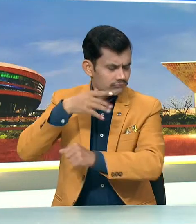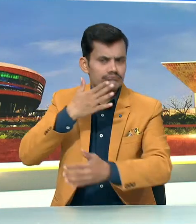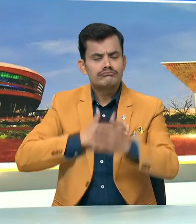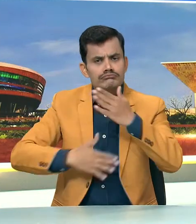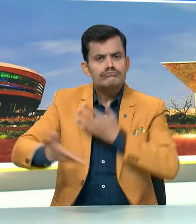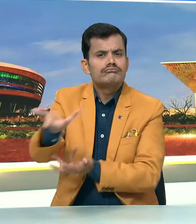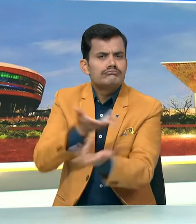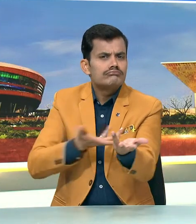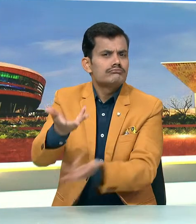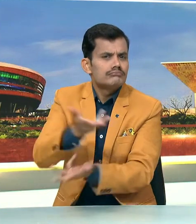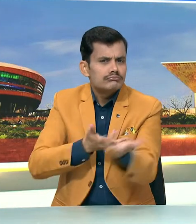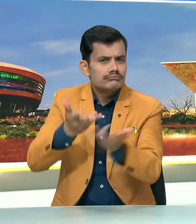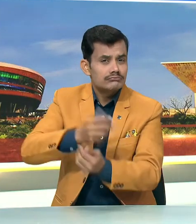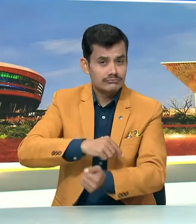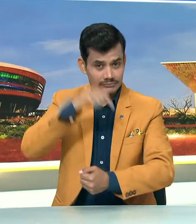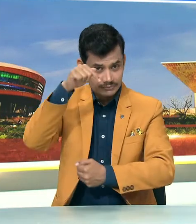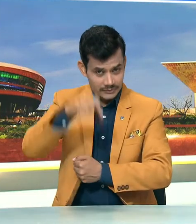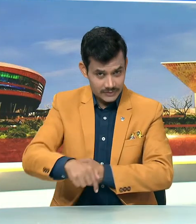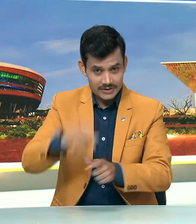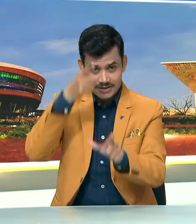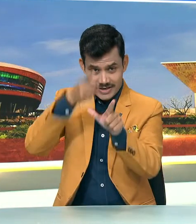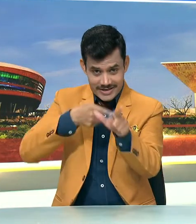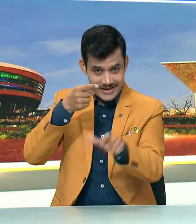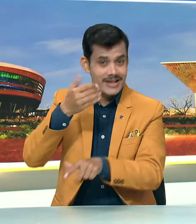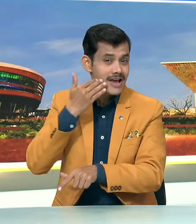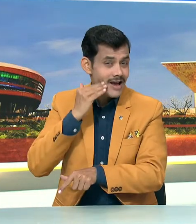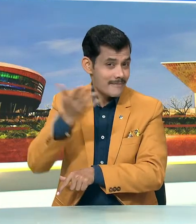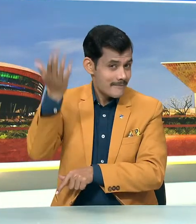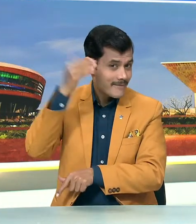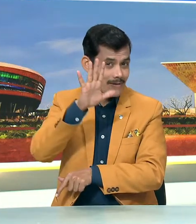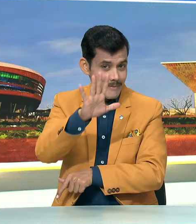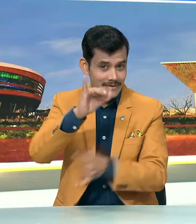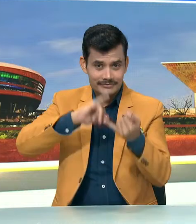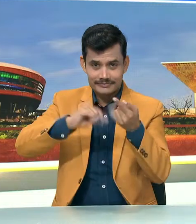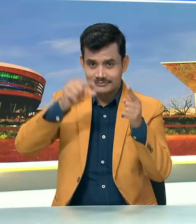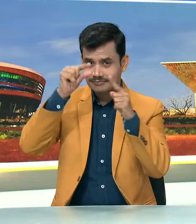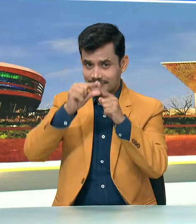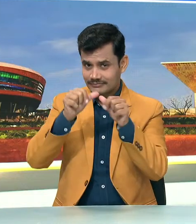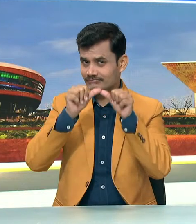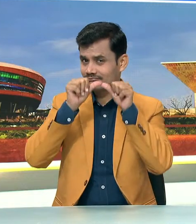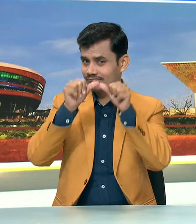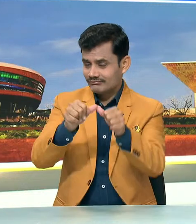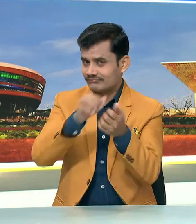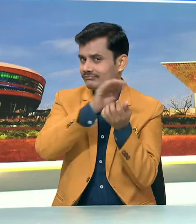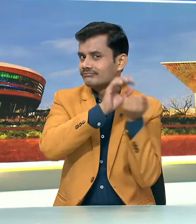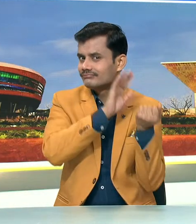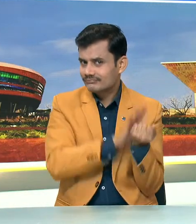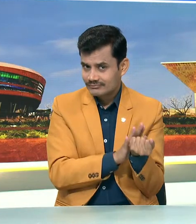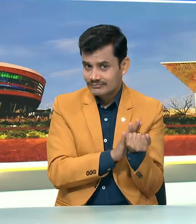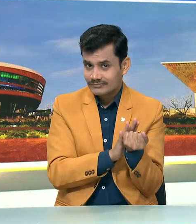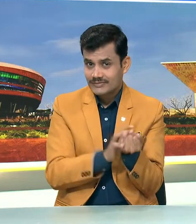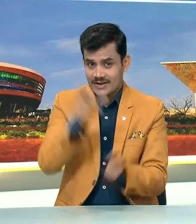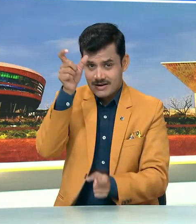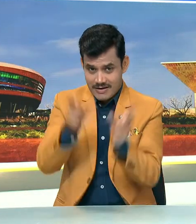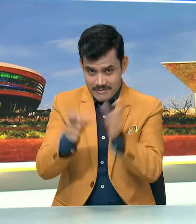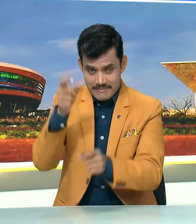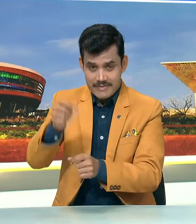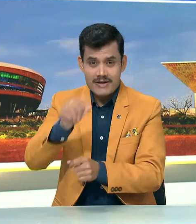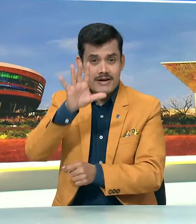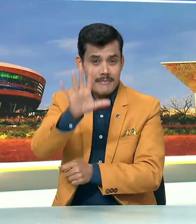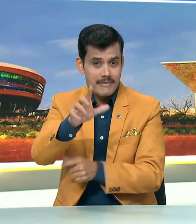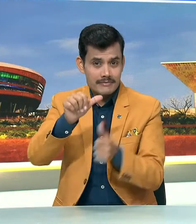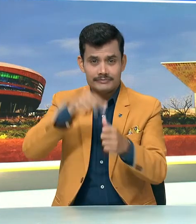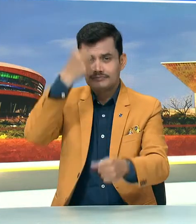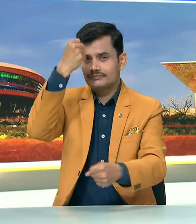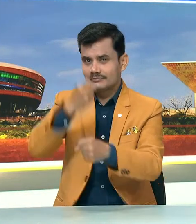और उसके बाद इस साल 5 सितंबर को फैसला सुरक्षित रखा था। याजिका करताओं ने 5